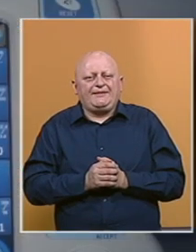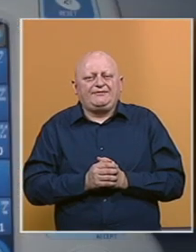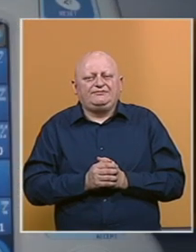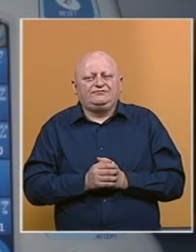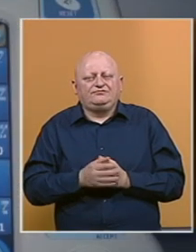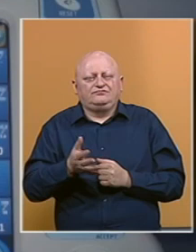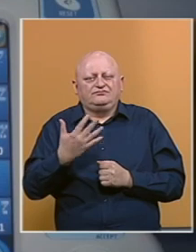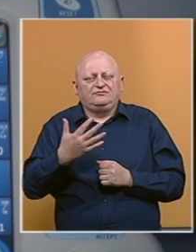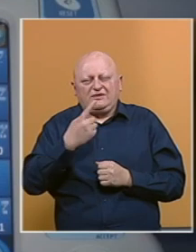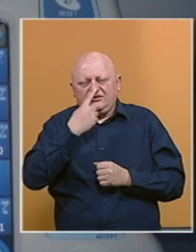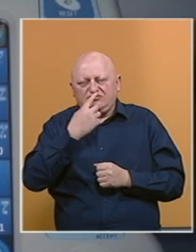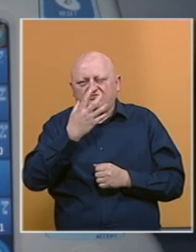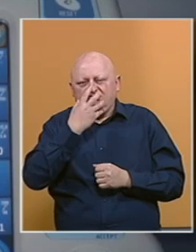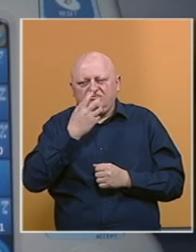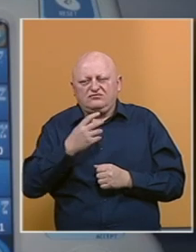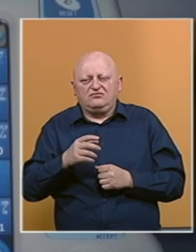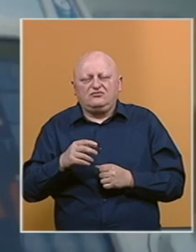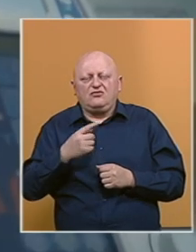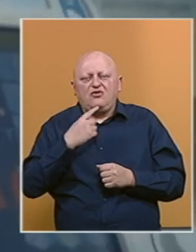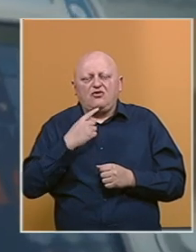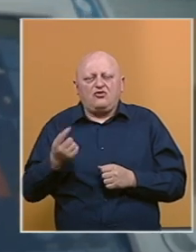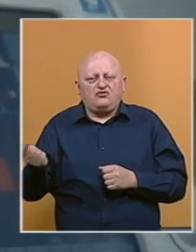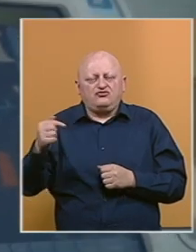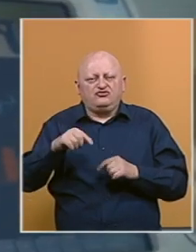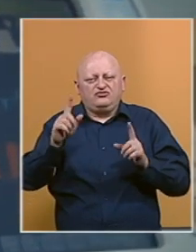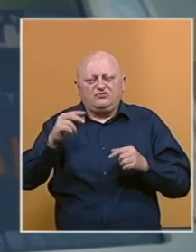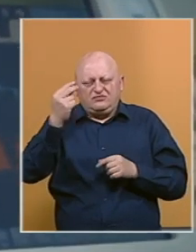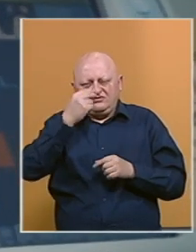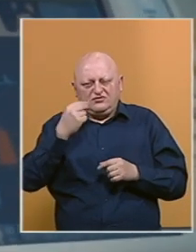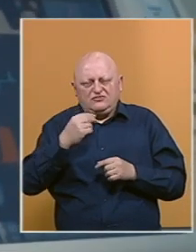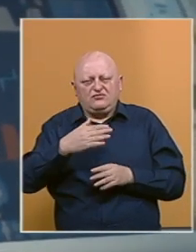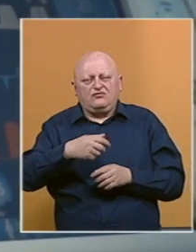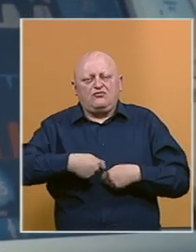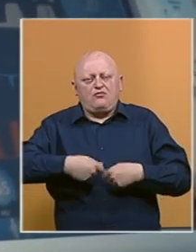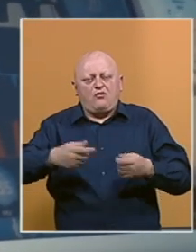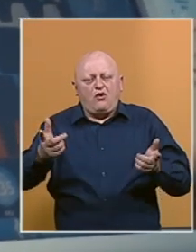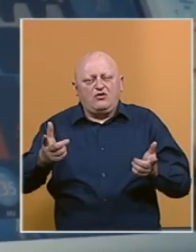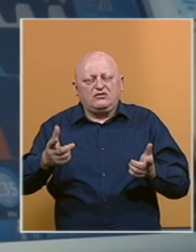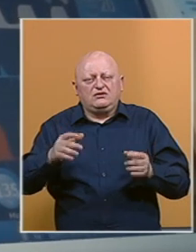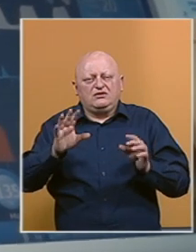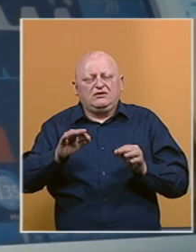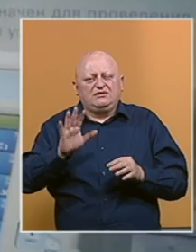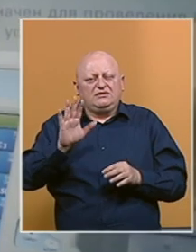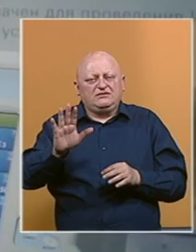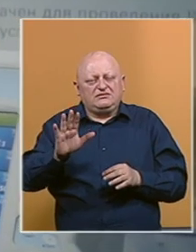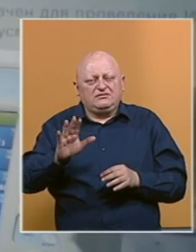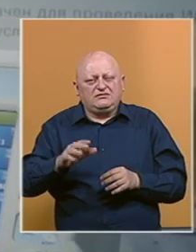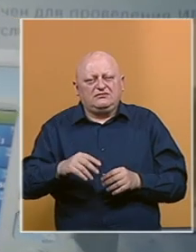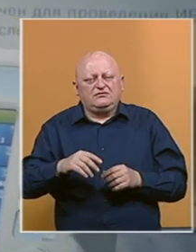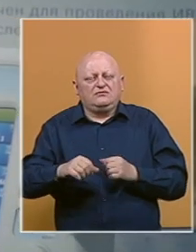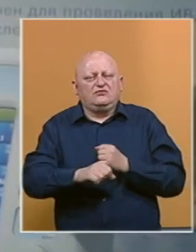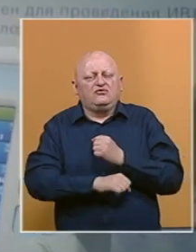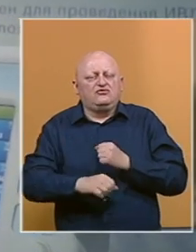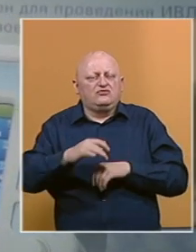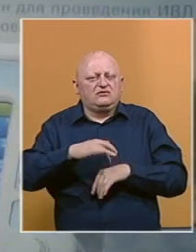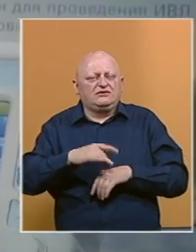50 ruskih respiratora Aventa M koji su stigli u Republiku Srpsku podijeljeni su tako da ih je 10 pripalo u Univerzitetskom